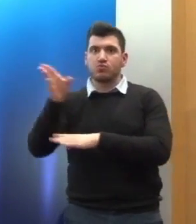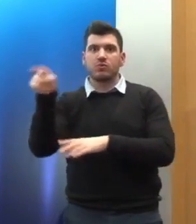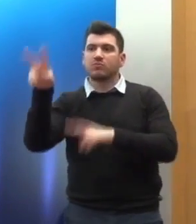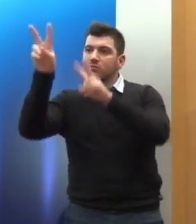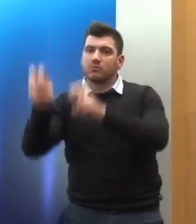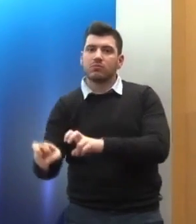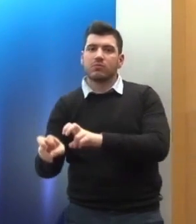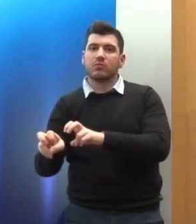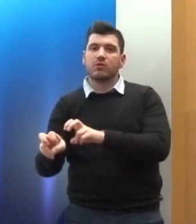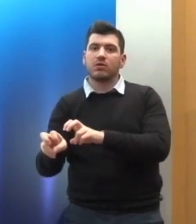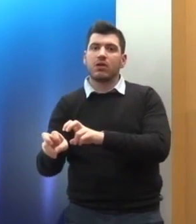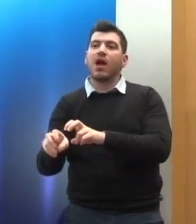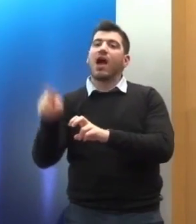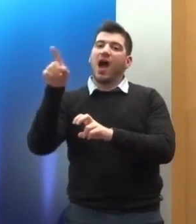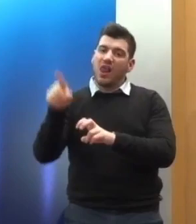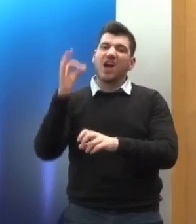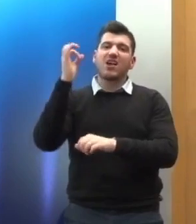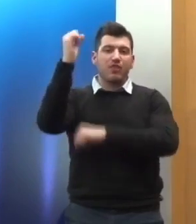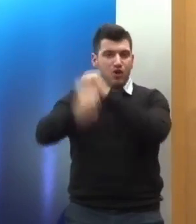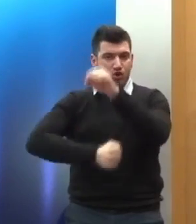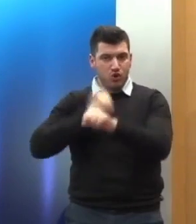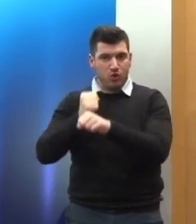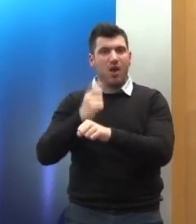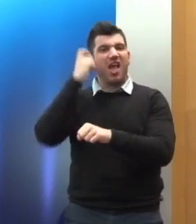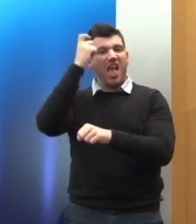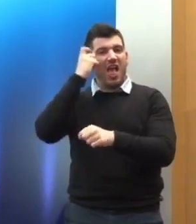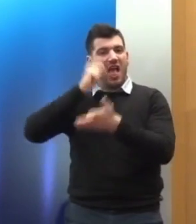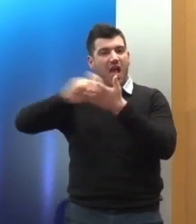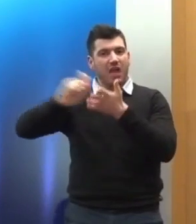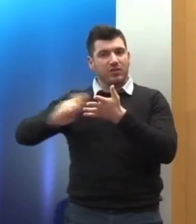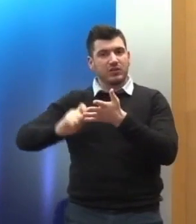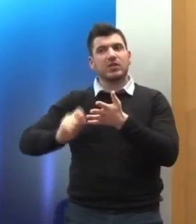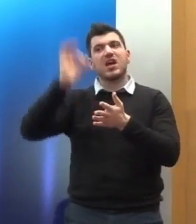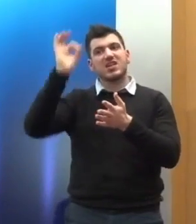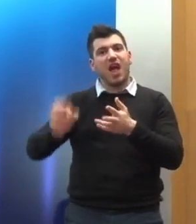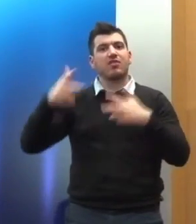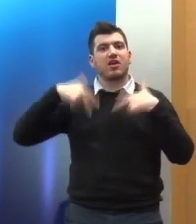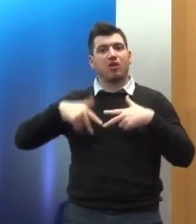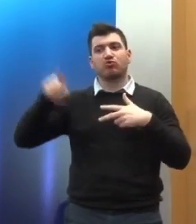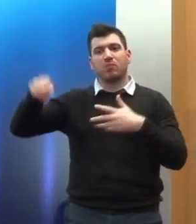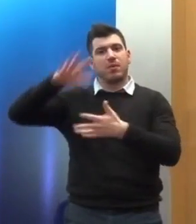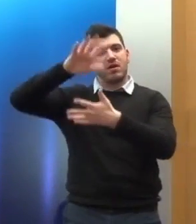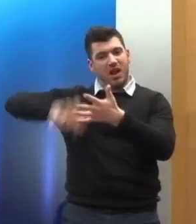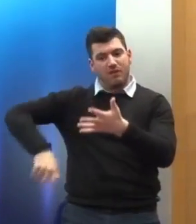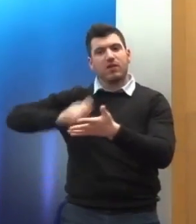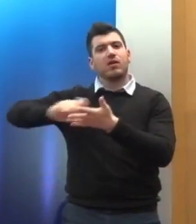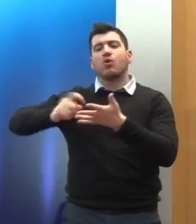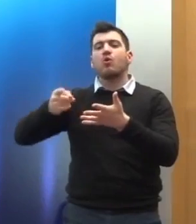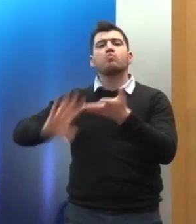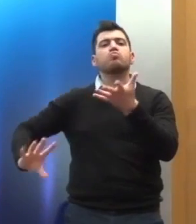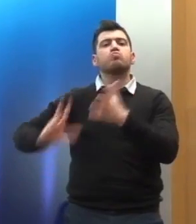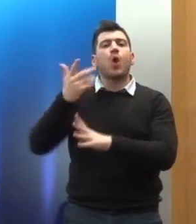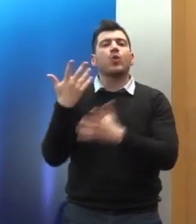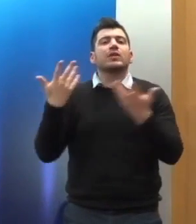μιας ετήσιας έκθεσης με την οποία κάθε κράτος θα πρέπει να αναφέρει την πρόοδό του και ενδεχομένες